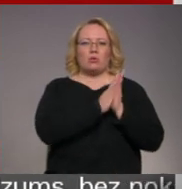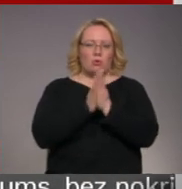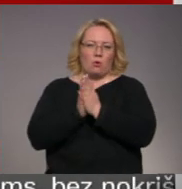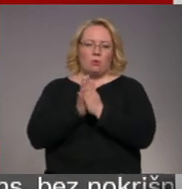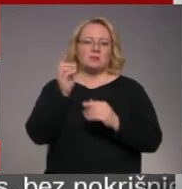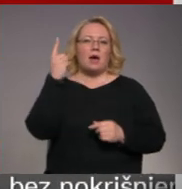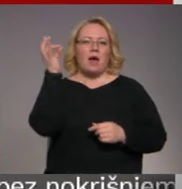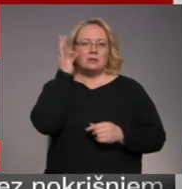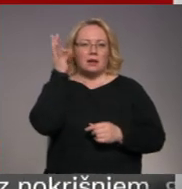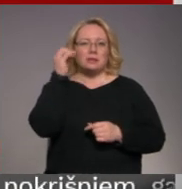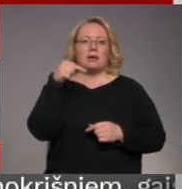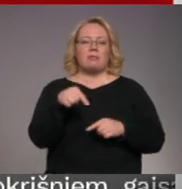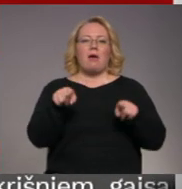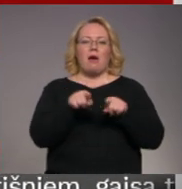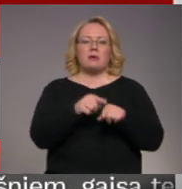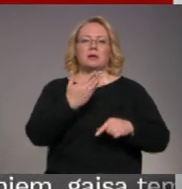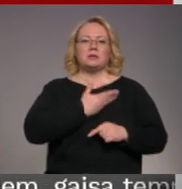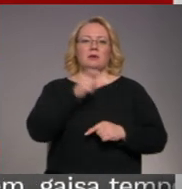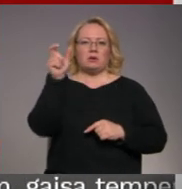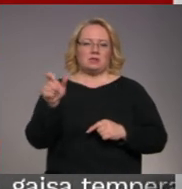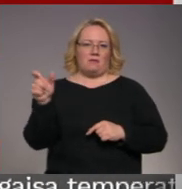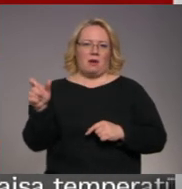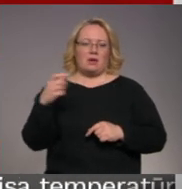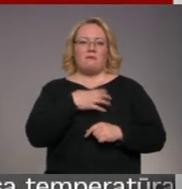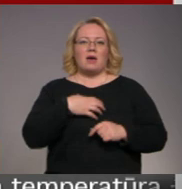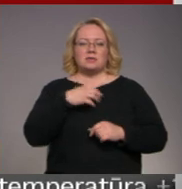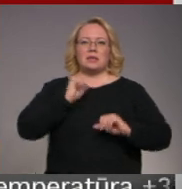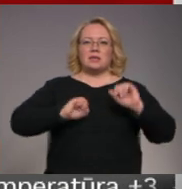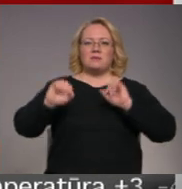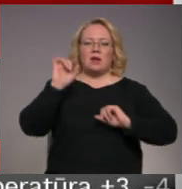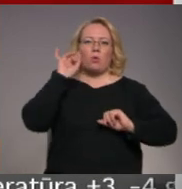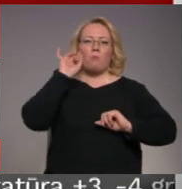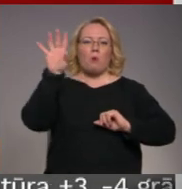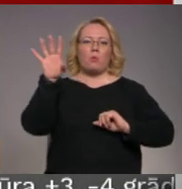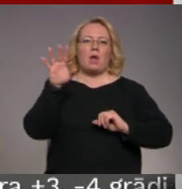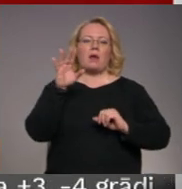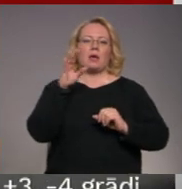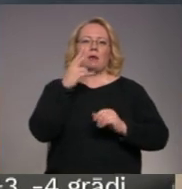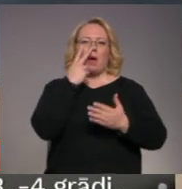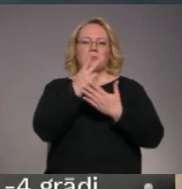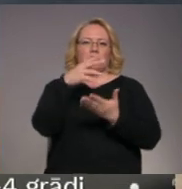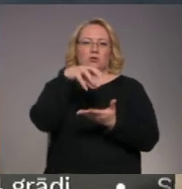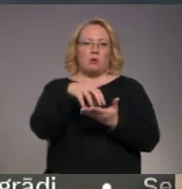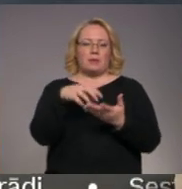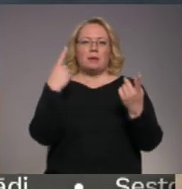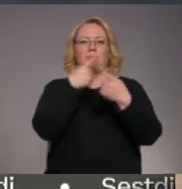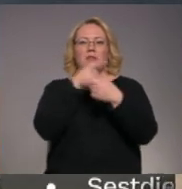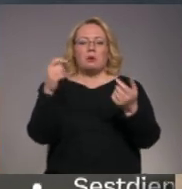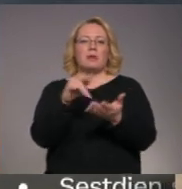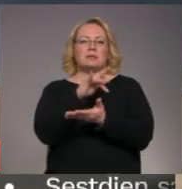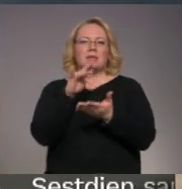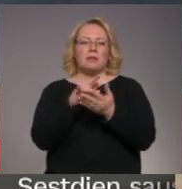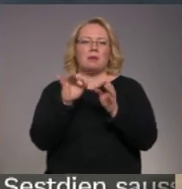atcerēties, ka arī šeit dzīvo cilvēki vajadzētu izvairīties no populārākajiem apskates objektiem. Lai gan informācijas centri